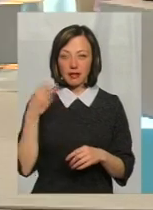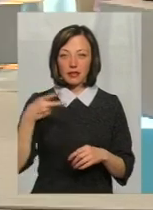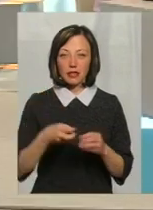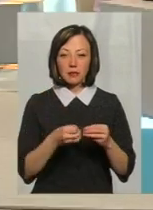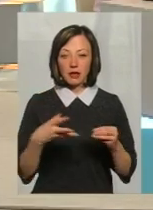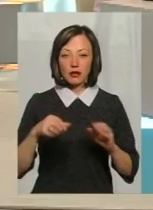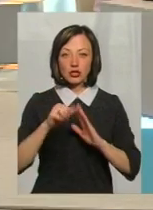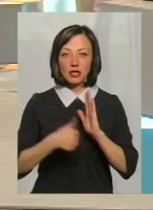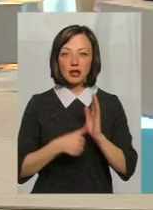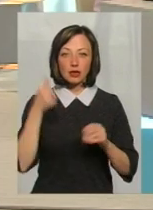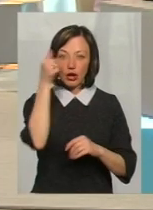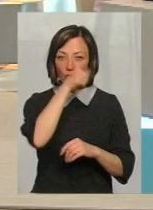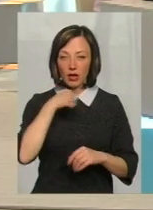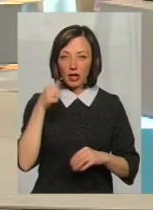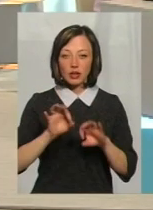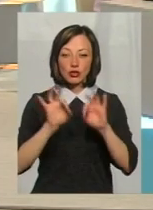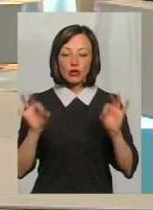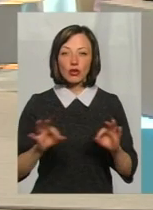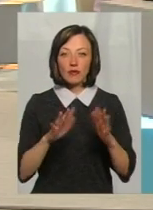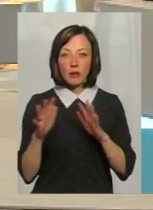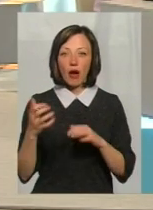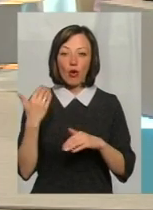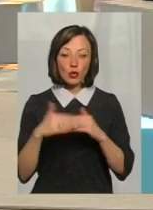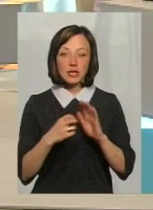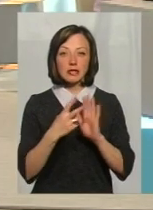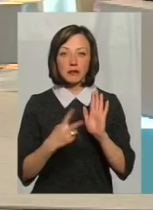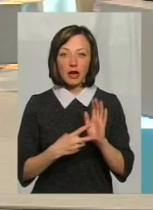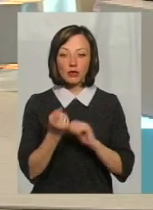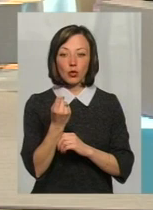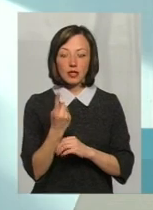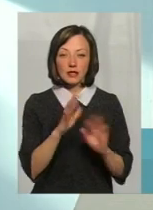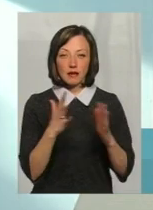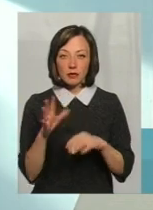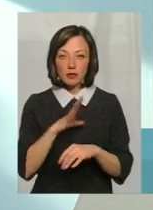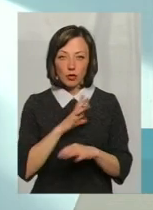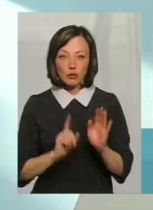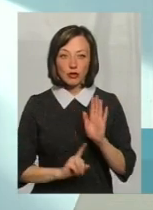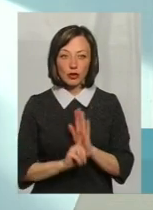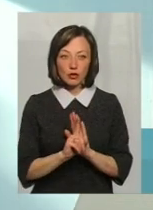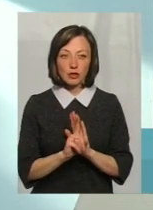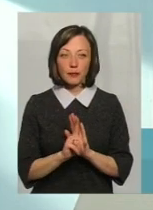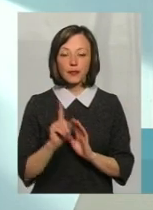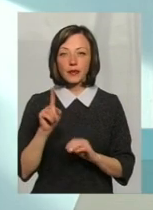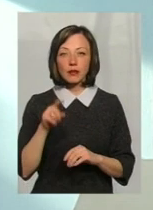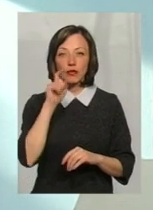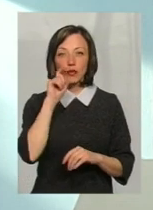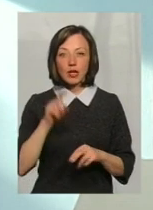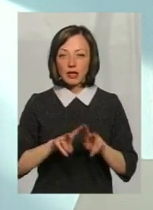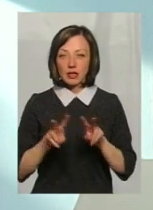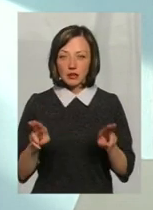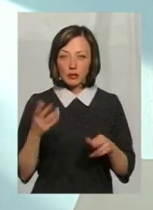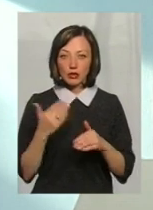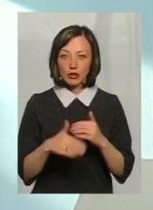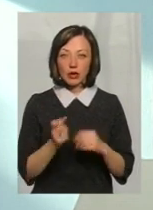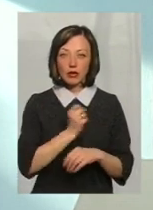-2016 роки, жодного випадку. А вже 17-11 випадків вже почалося, тому що в Україні так само вже.